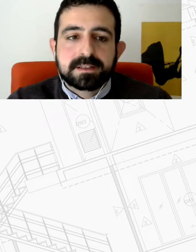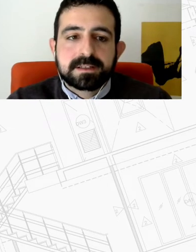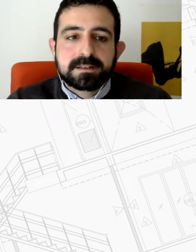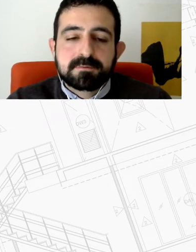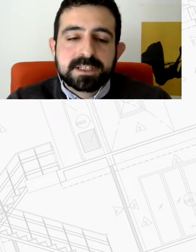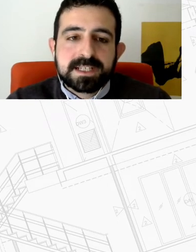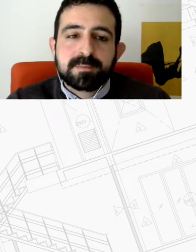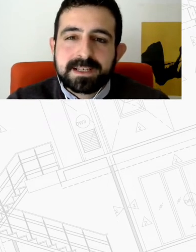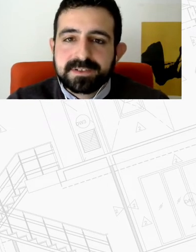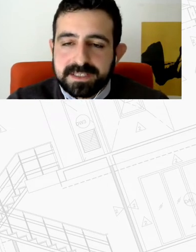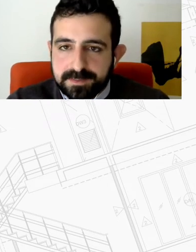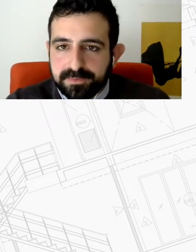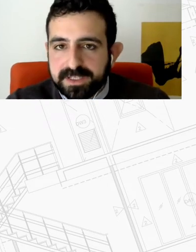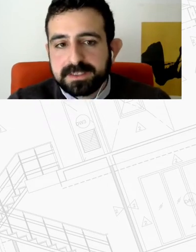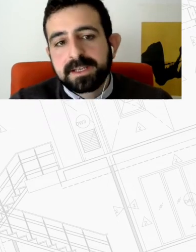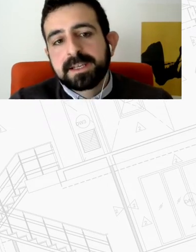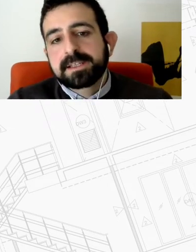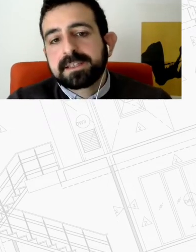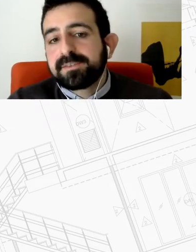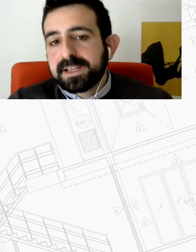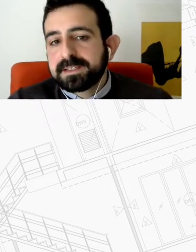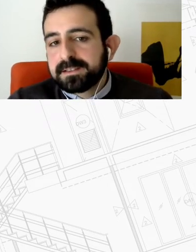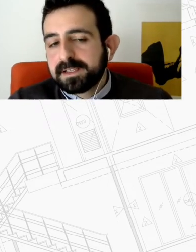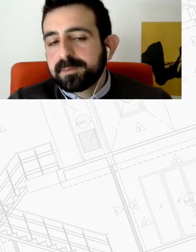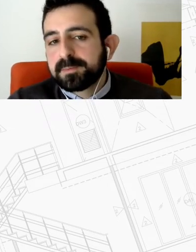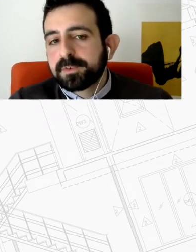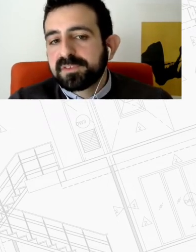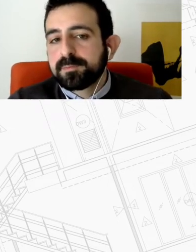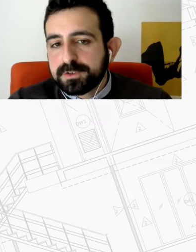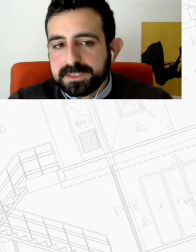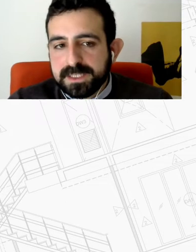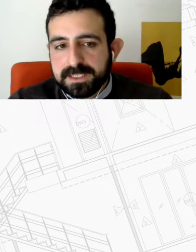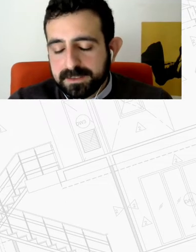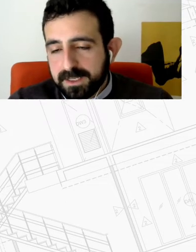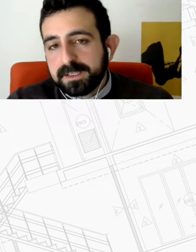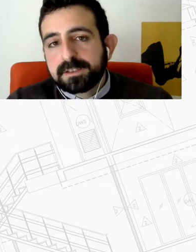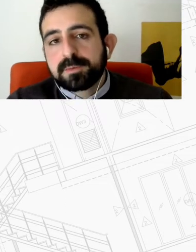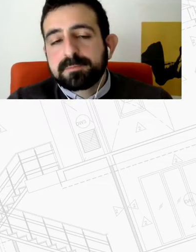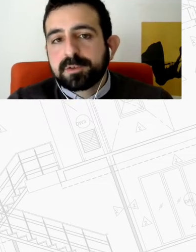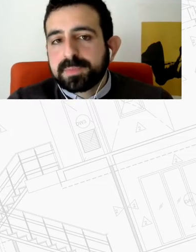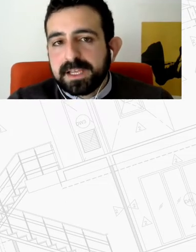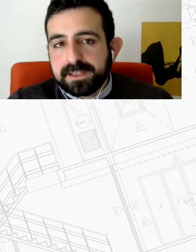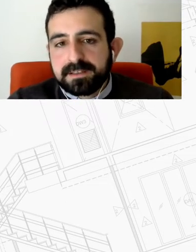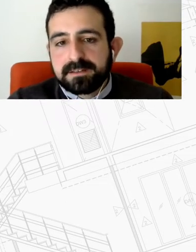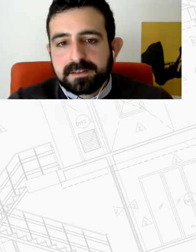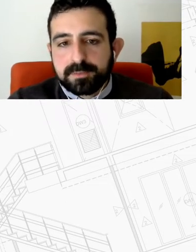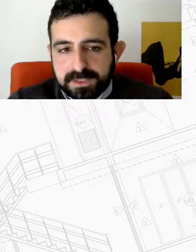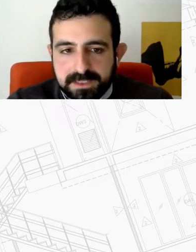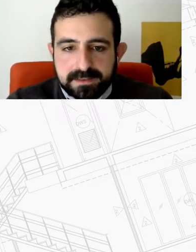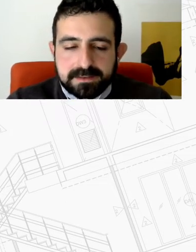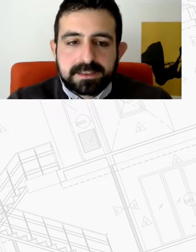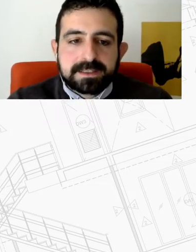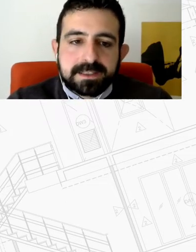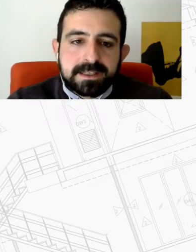Ουσιαστικά έχουμε έξι βασικές μορφές την κυβέρνηση δηλαδή με μία μορφή δημόσιας τέλης μια τοπική αρχή, τη